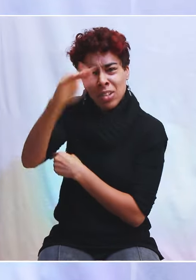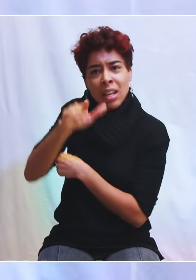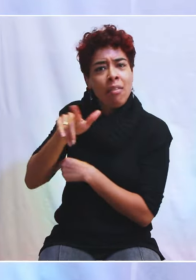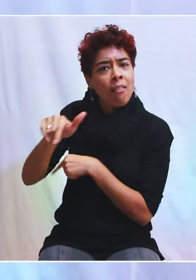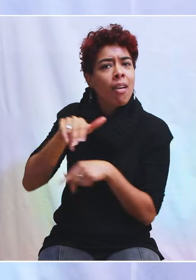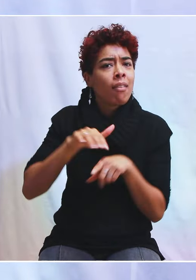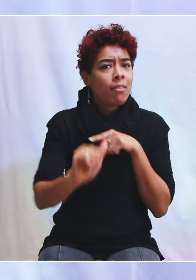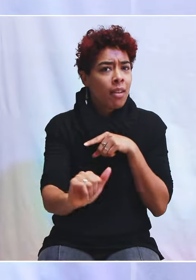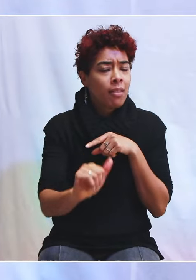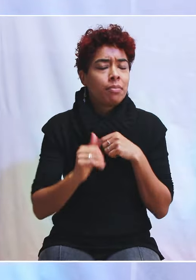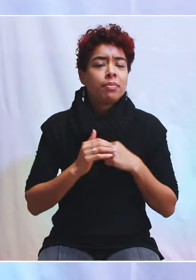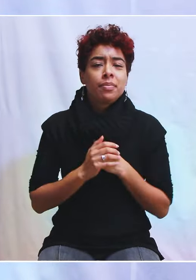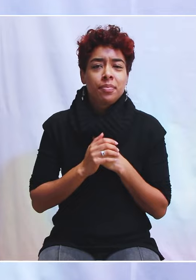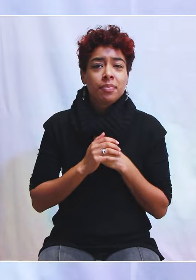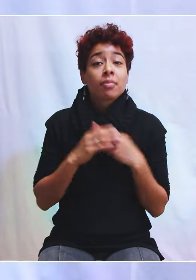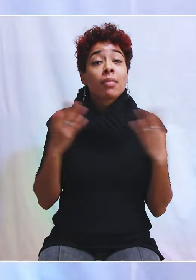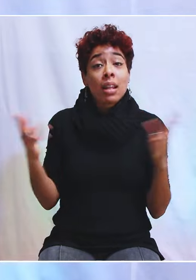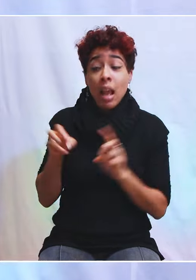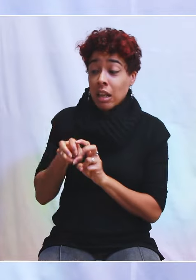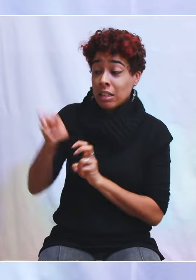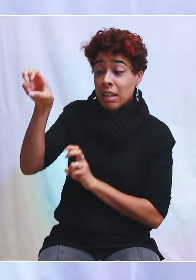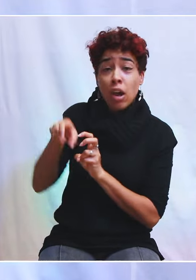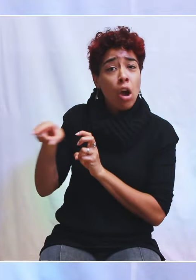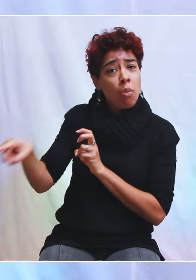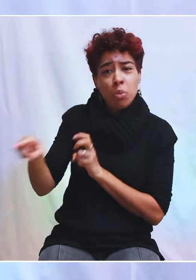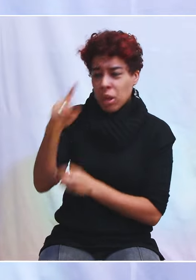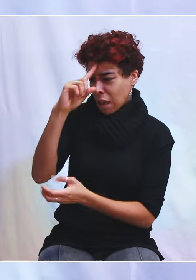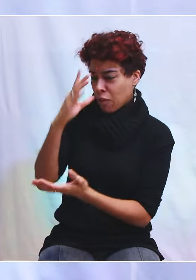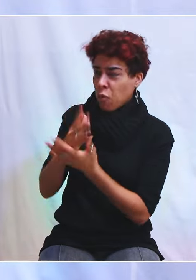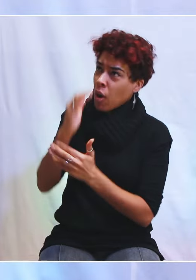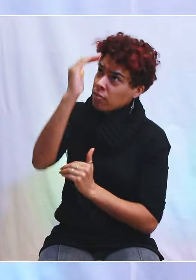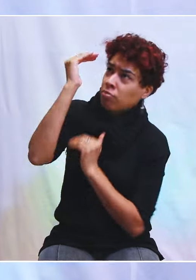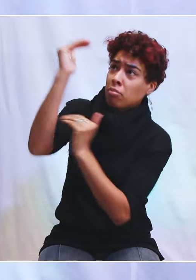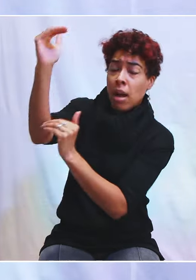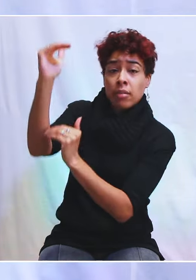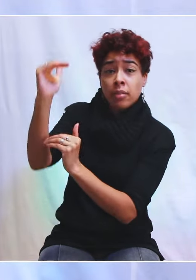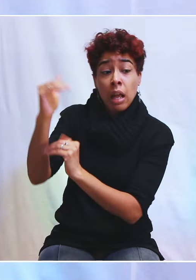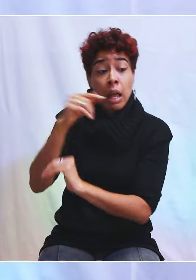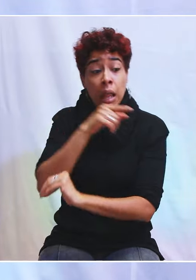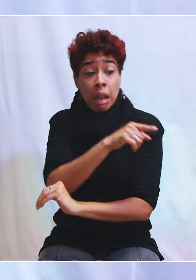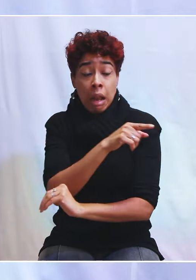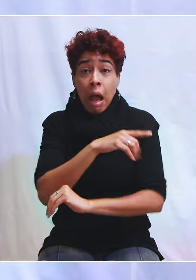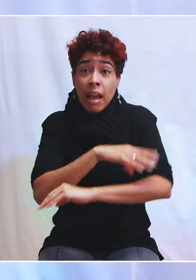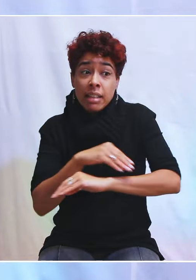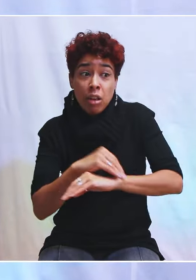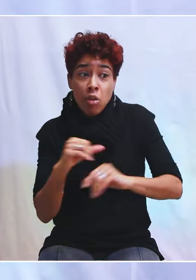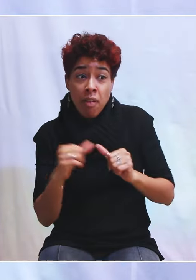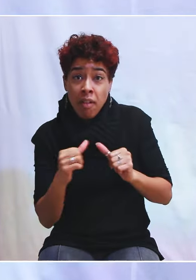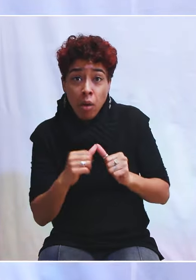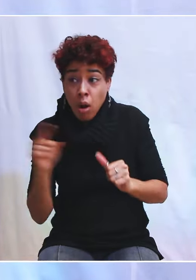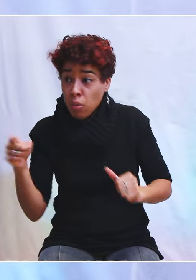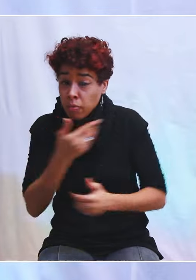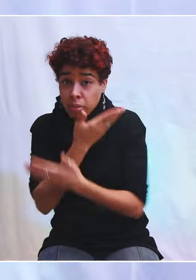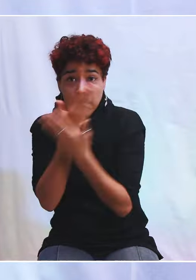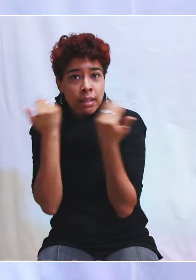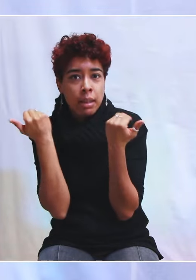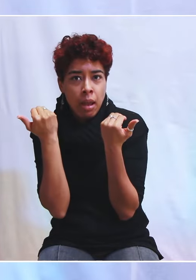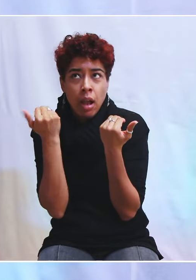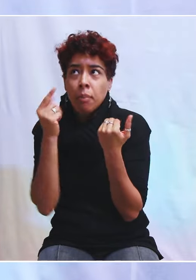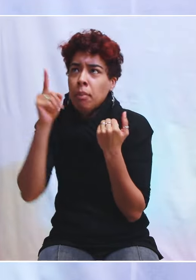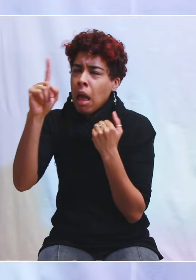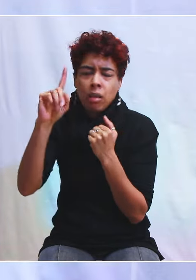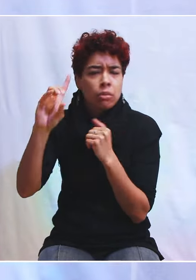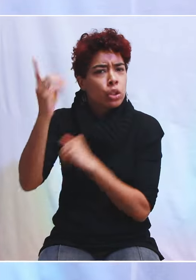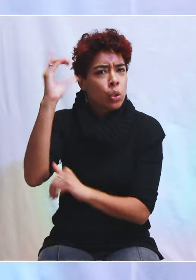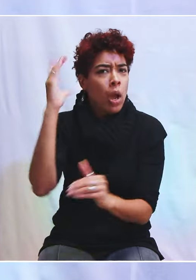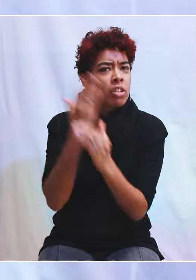voit que Jacob, eh bien, lui, a placé sa foi. Il ne sait pas ce qui va arriver, ce n pas ce que Esaü va faire. Mais on voit que Dieu a agi dans l'ombre, en fait,